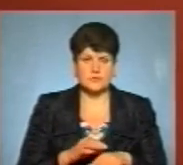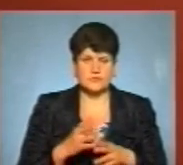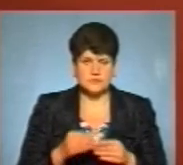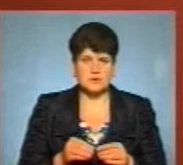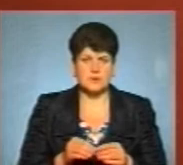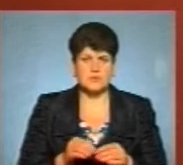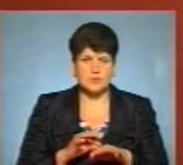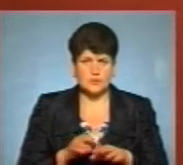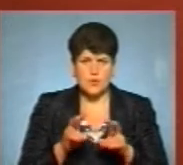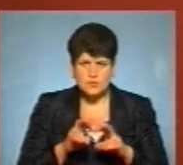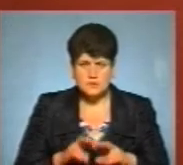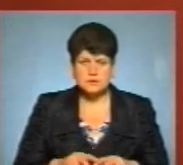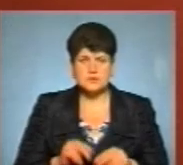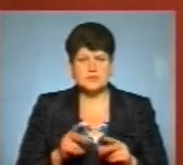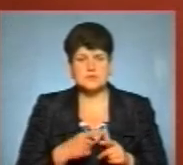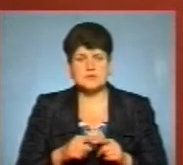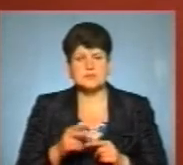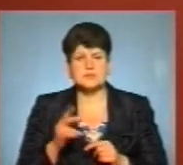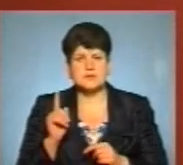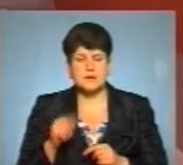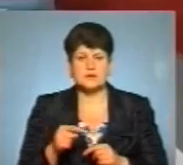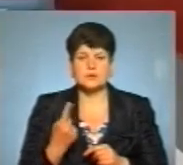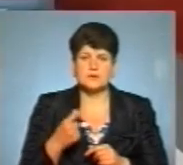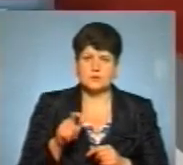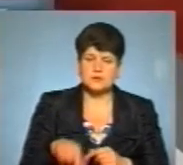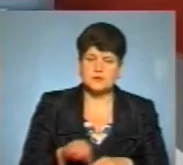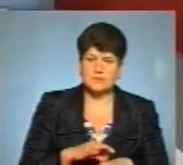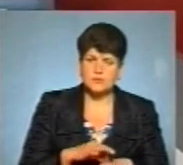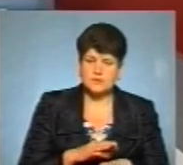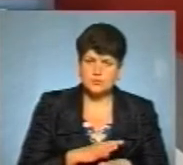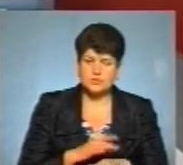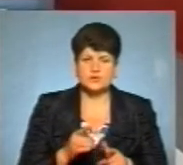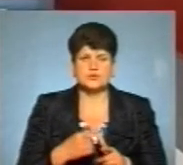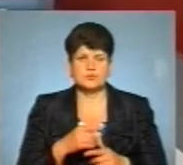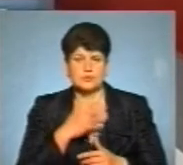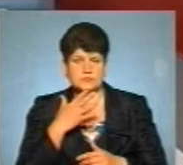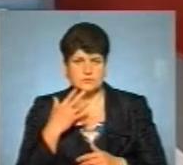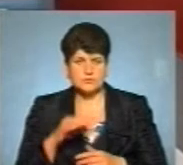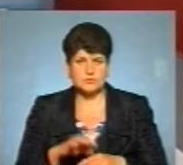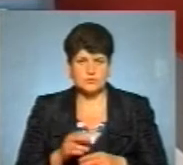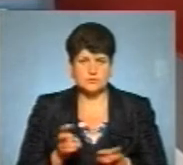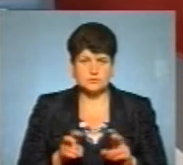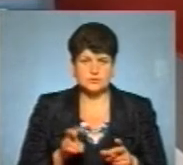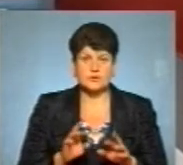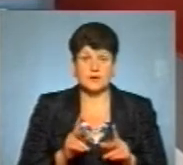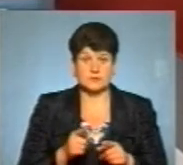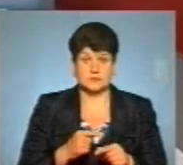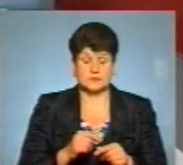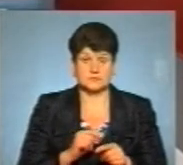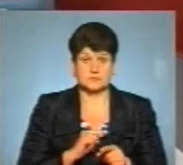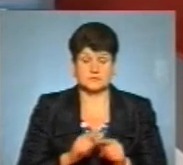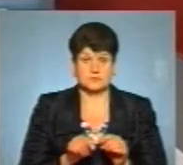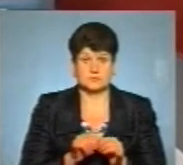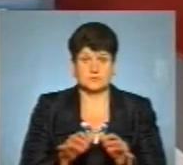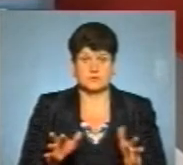підрозслідування, щоб знати, чи одна людина прийшла на це святкування, заражена, чи їх було кілька? Загалом, як це могло так поширитися, щоб аж стільки людей